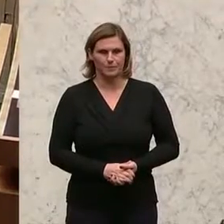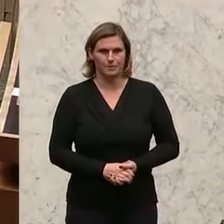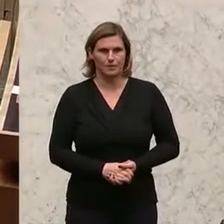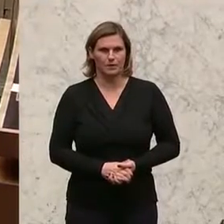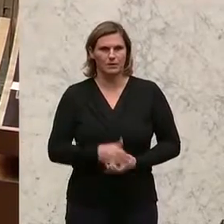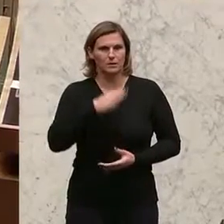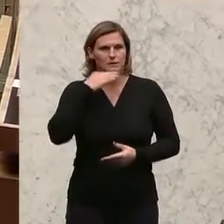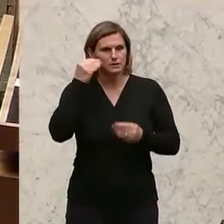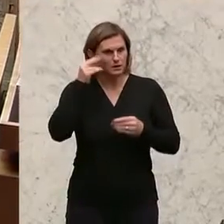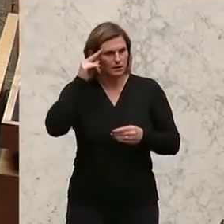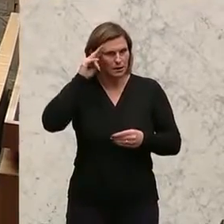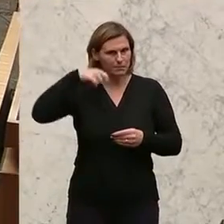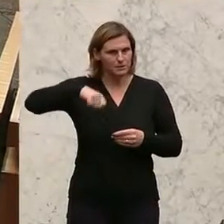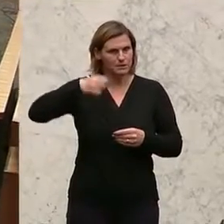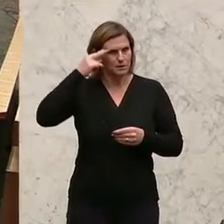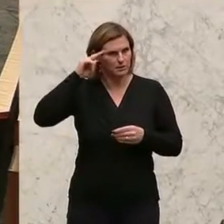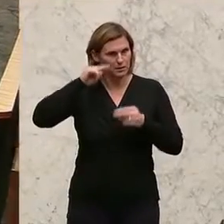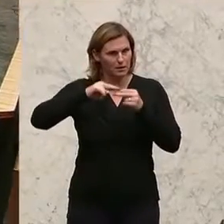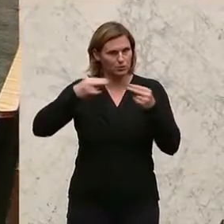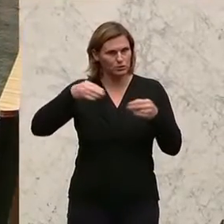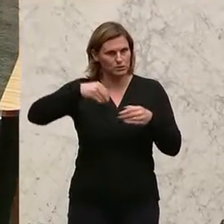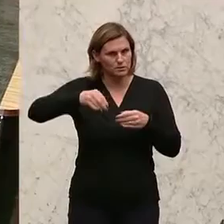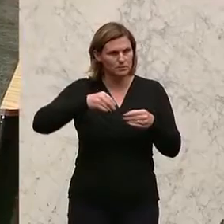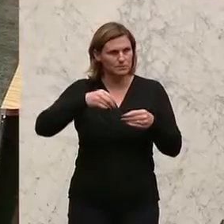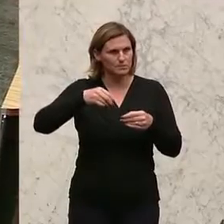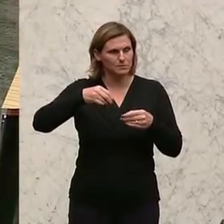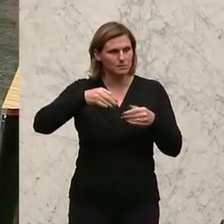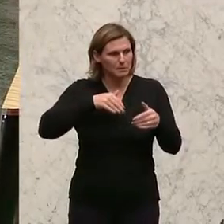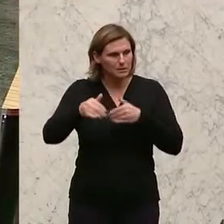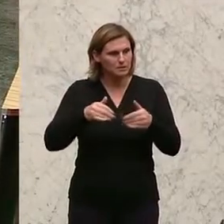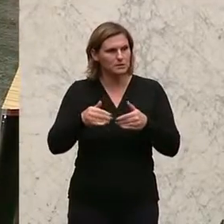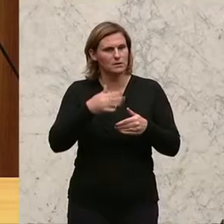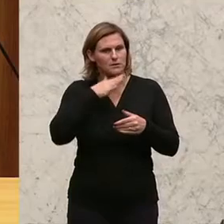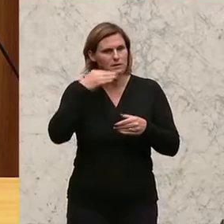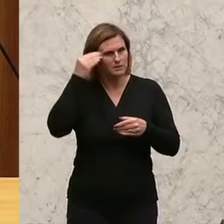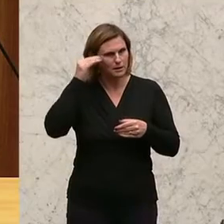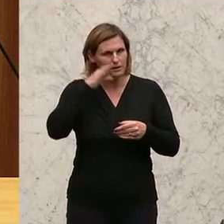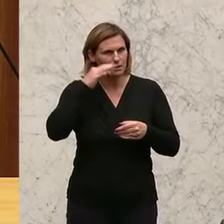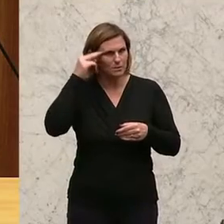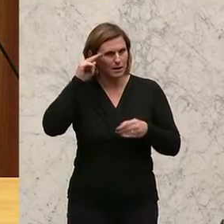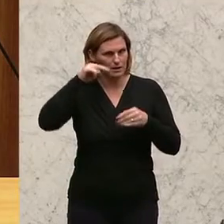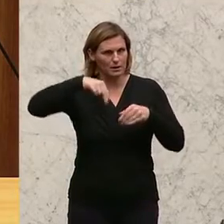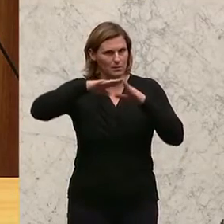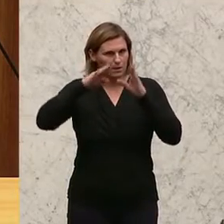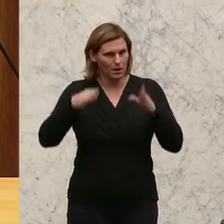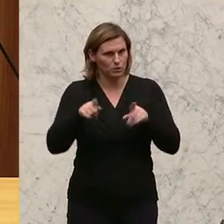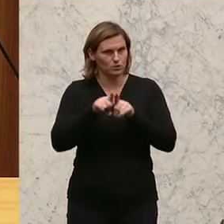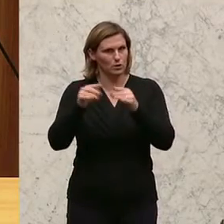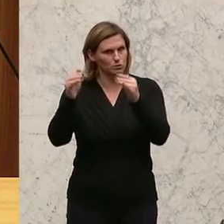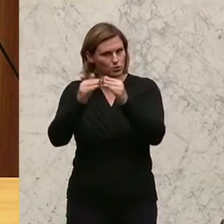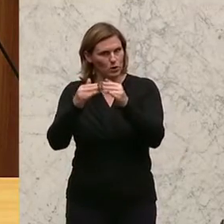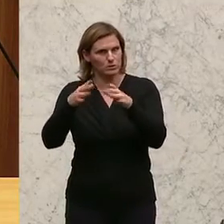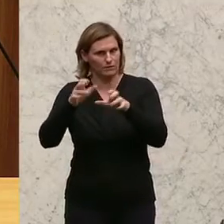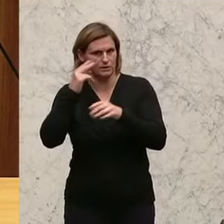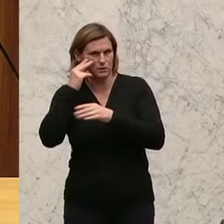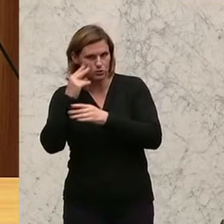Sehr geehrter Herr Präsident, sehr geehrter Herr Bundesminister, sehr verehrte Damen und Herren im Haus und vor den Fernsehgeräten. Ja, Frau Kollegin